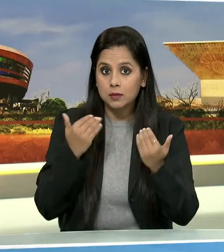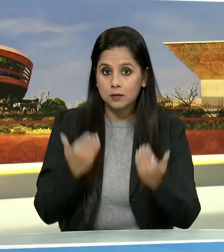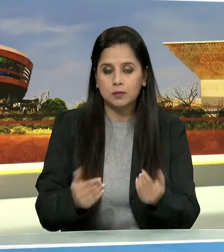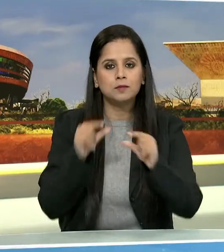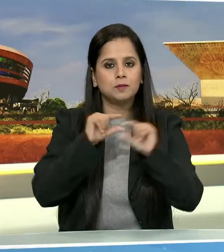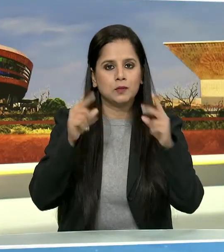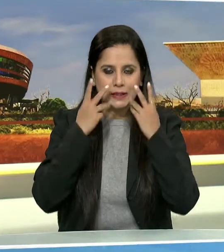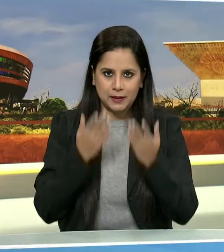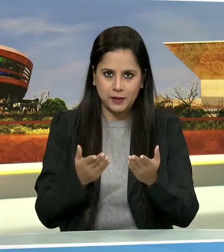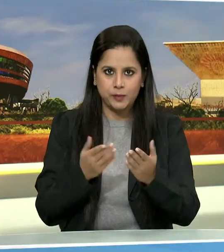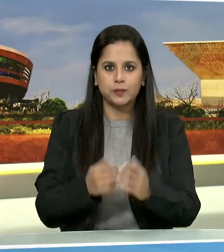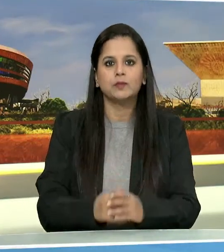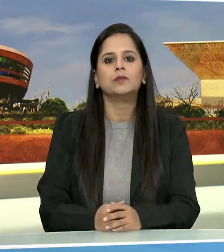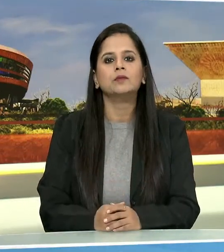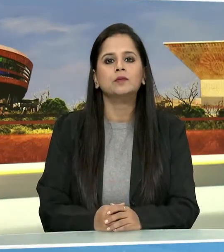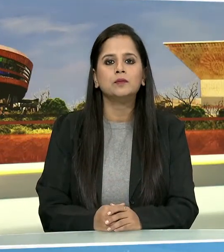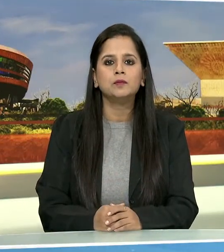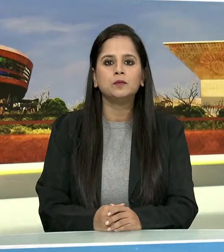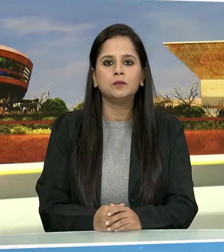सुर्खियों के साथ